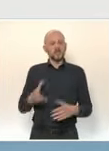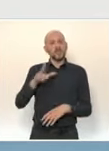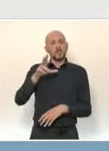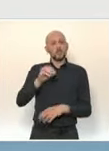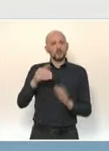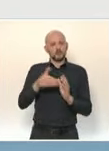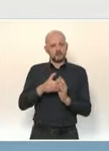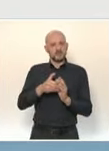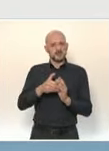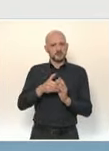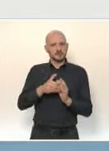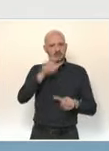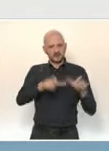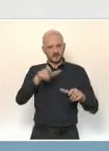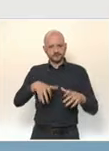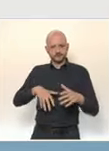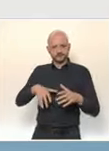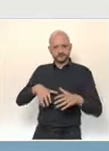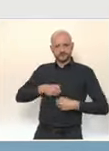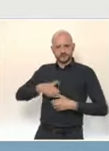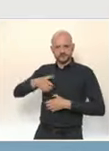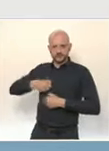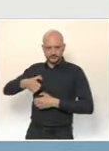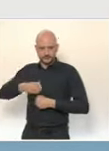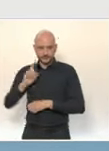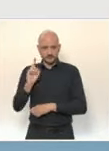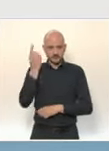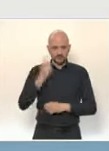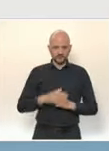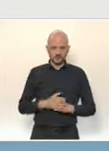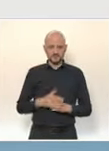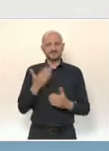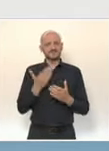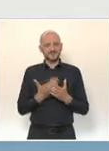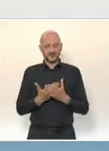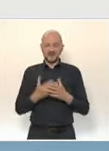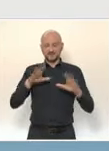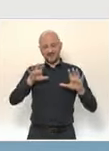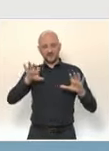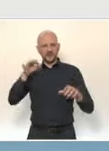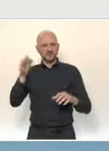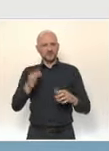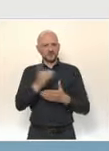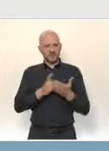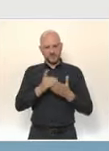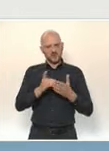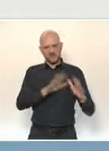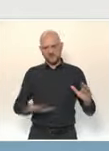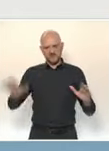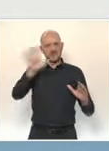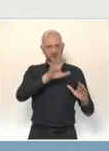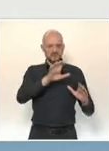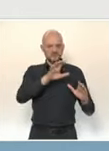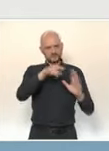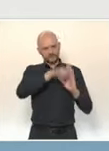jour. Cette décrue concerne près de 80% des départements. Elle est plus marquée dans les territoires Île